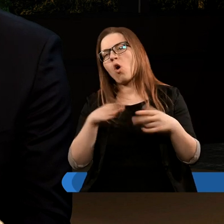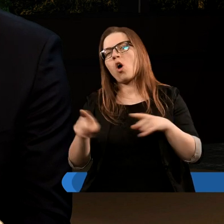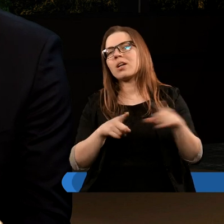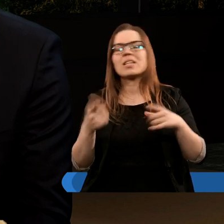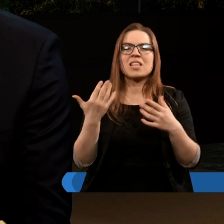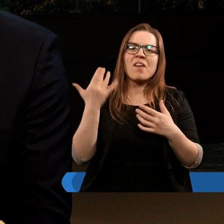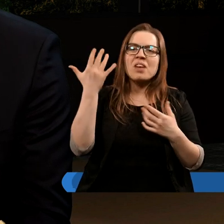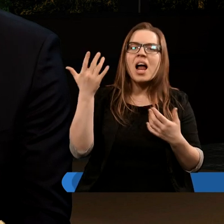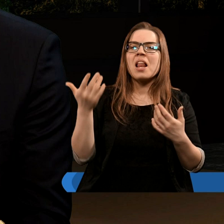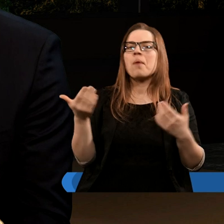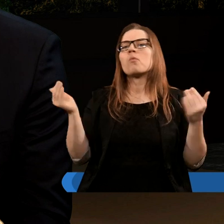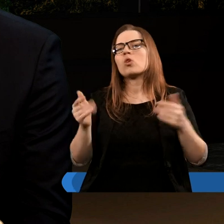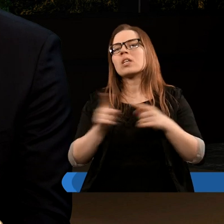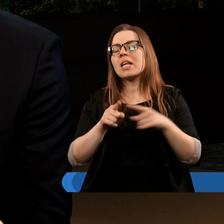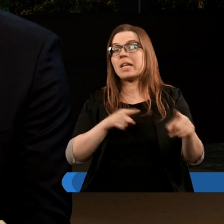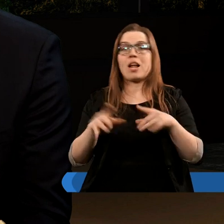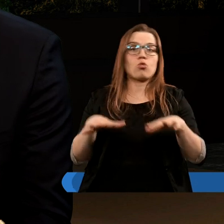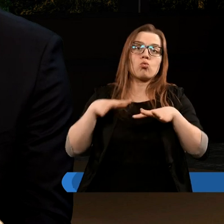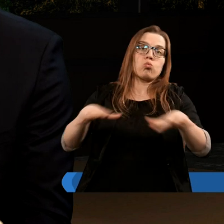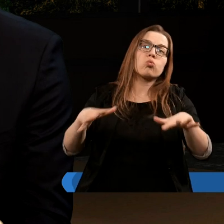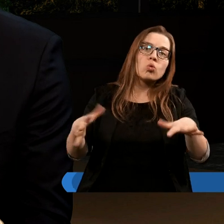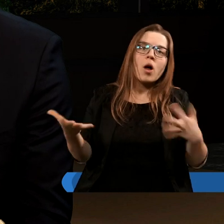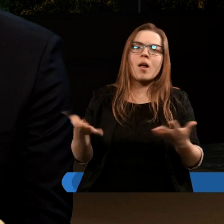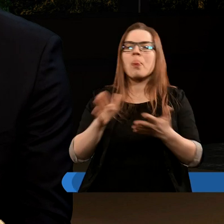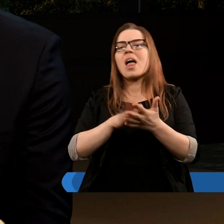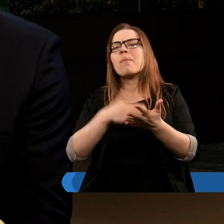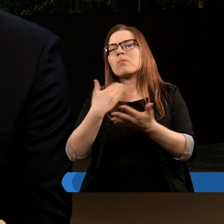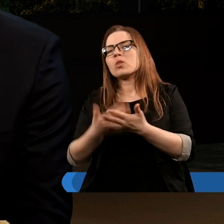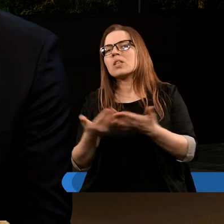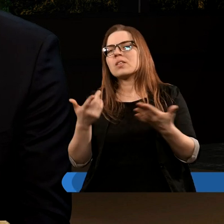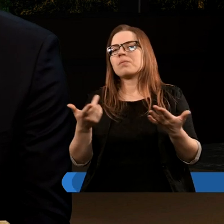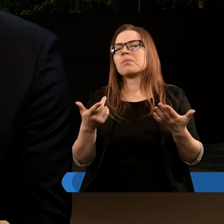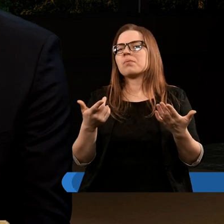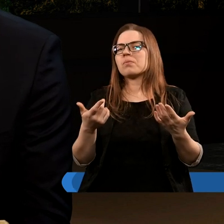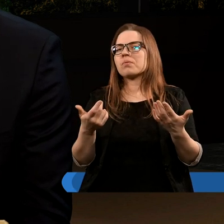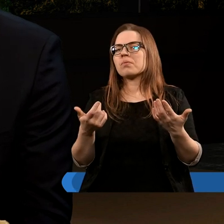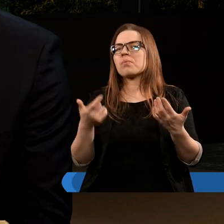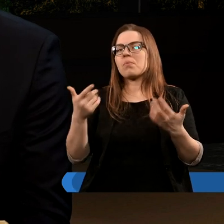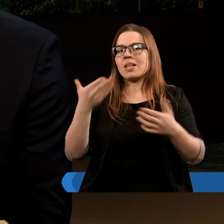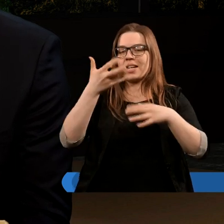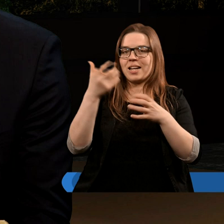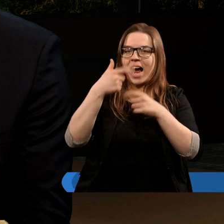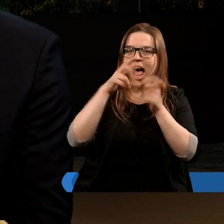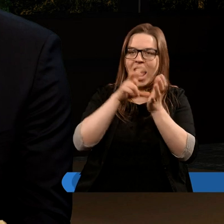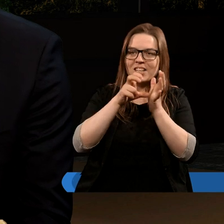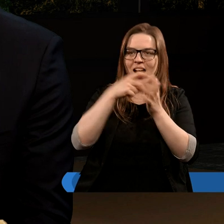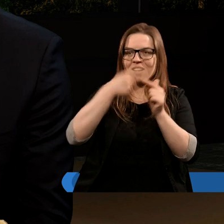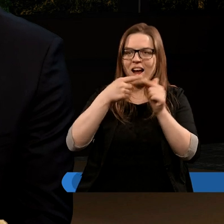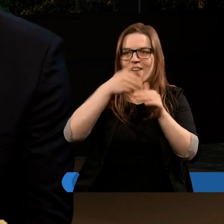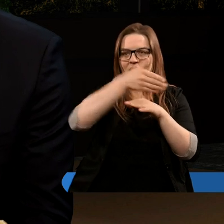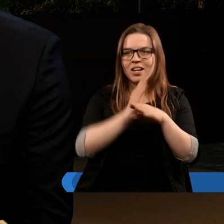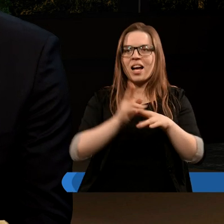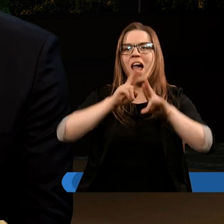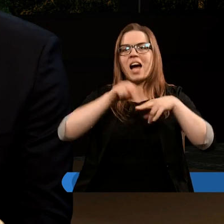oznaczać niewiele, ale może też oznaczać wiele. Na przykładzie ciasta, gdy ukroję sobie kawałek ciasta, to mogę